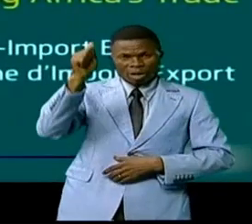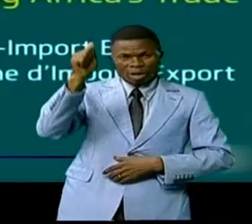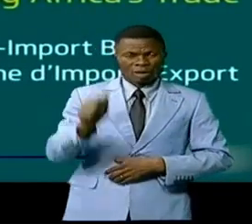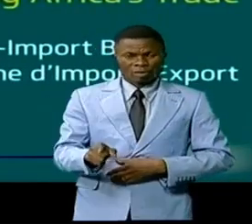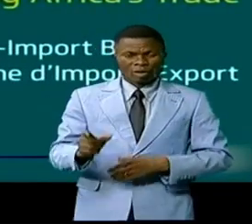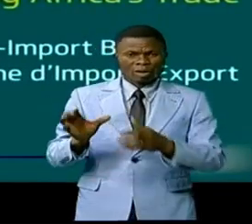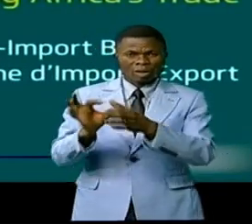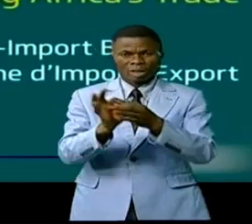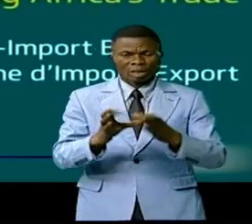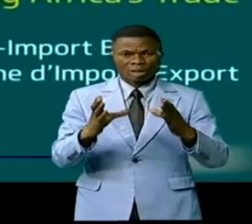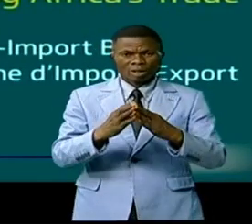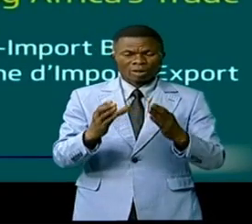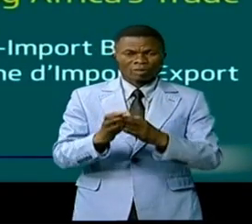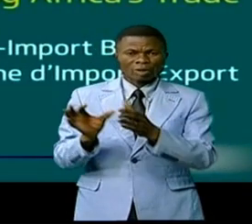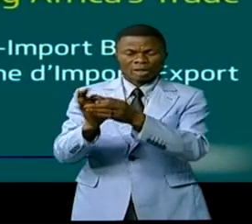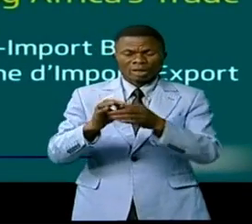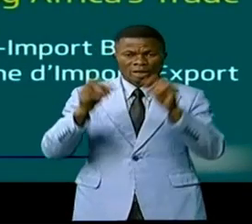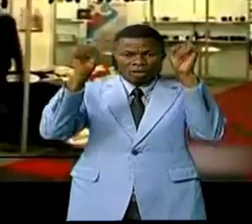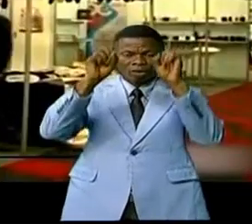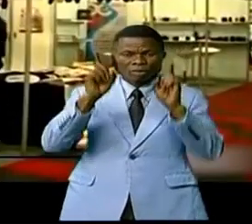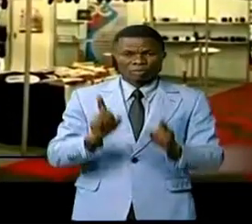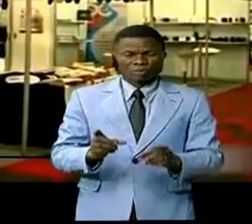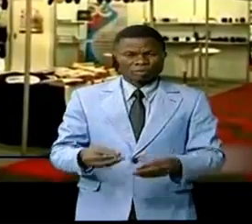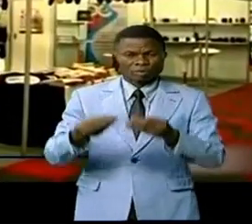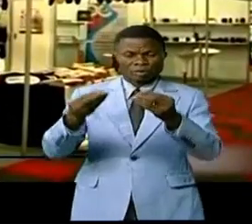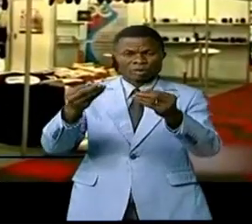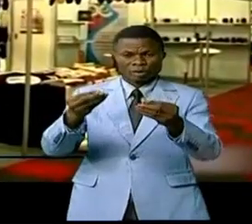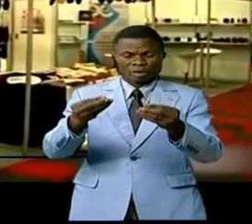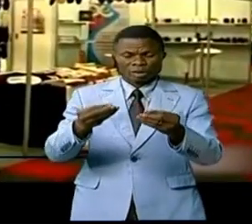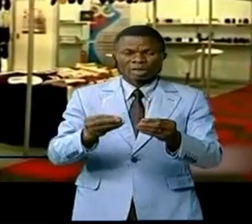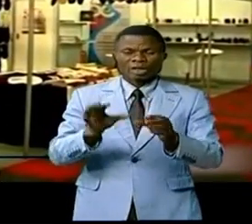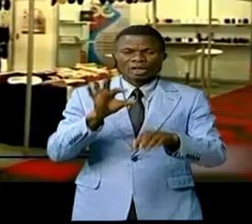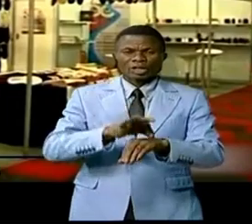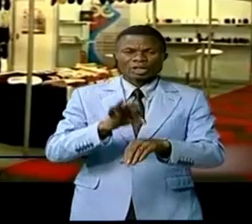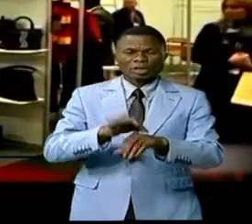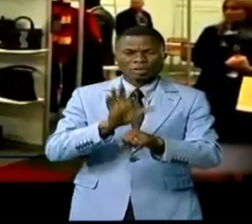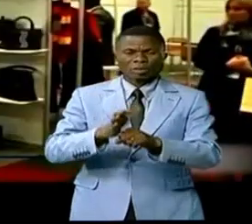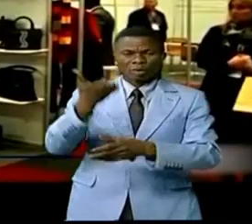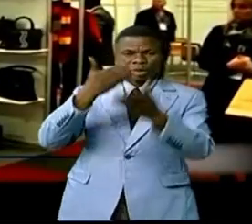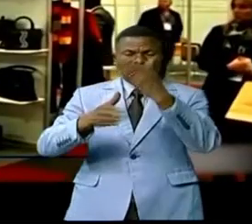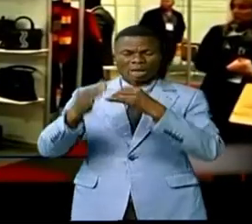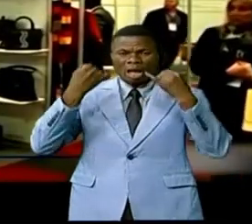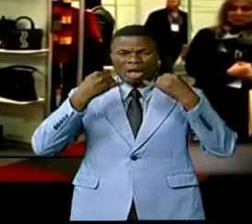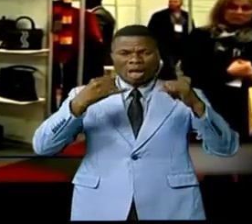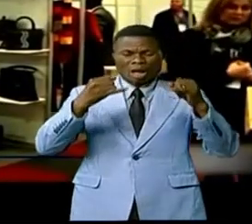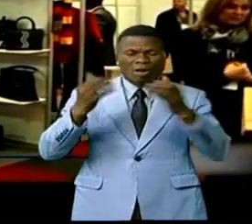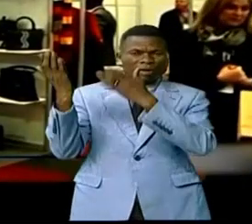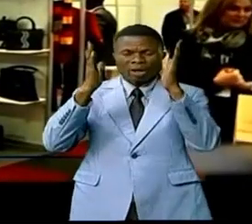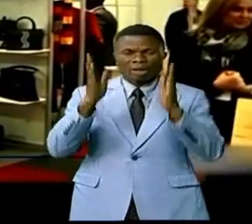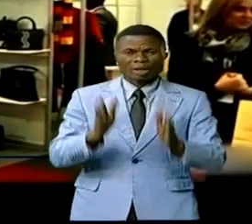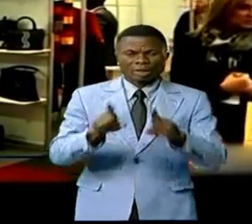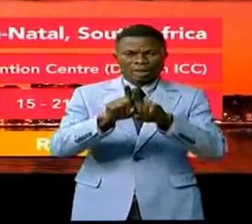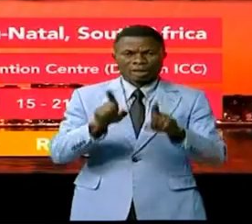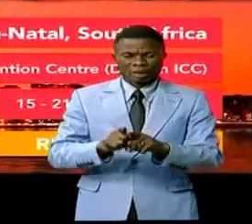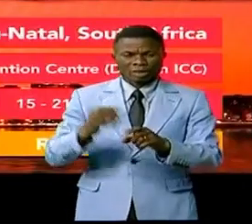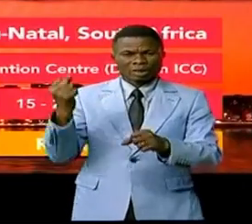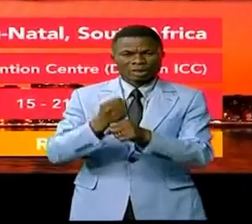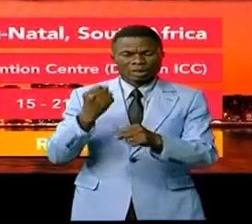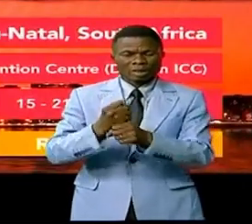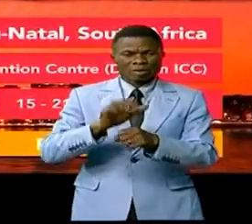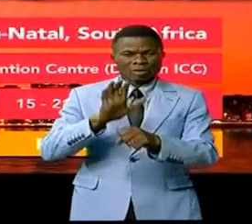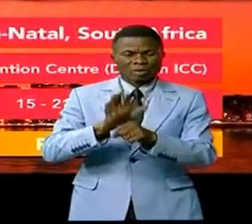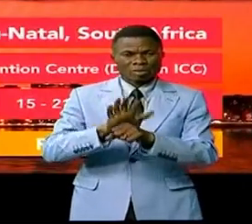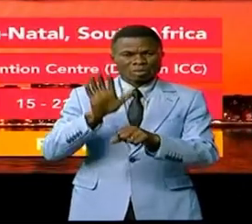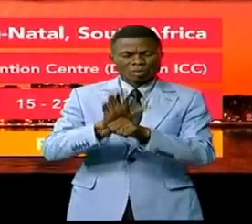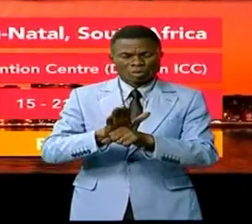en collaboration avec l'Union africaine offre une plateforme pour les échanges d'informations commerciales et d'investissements sur